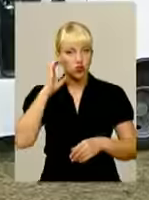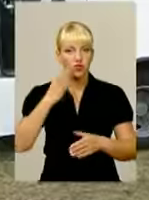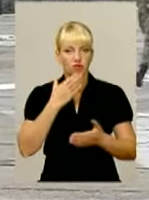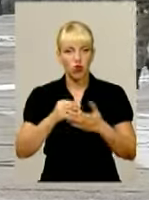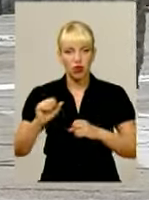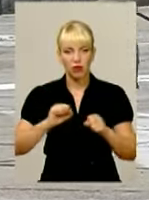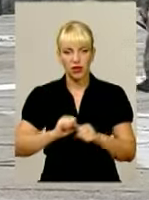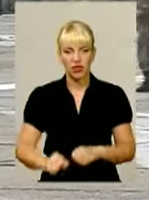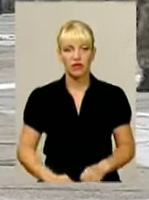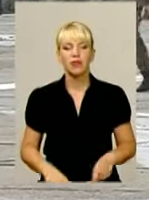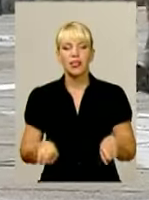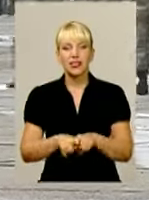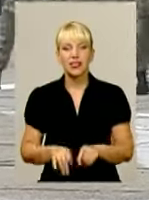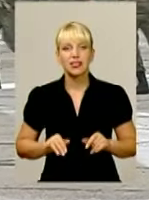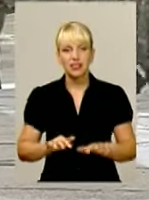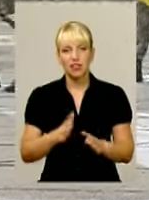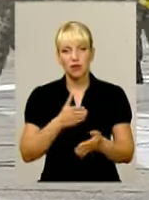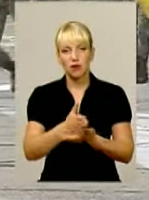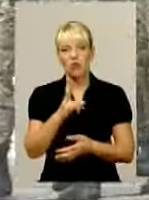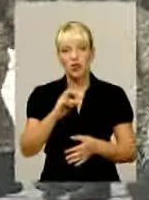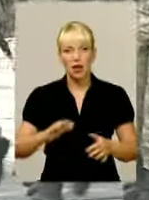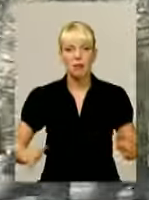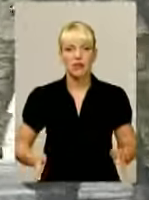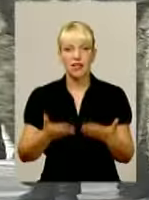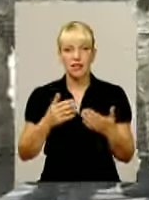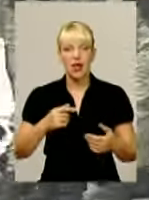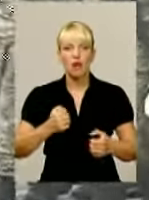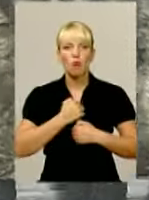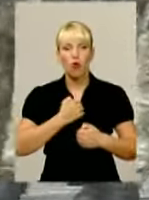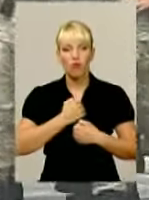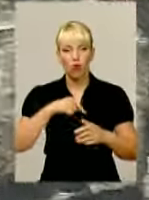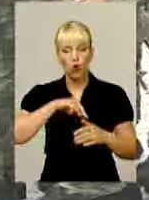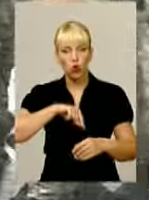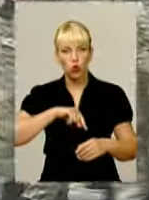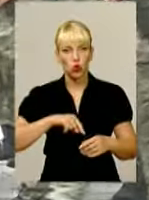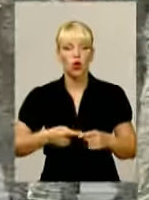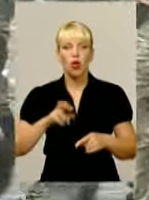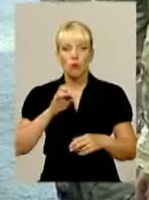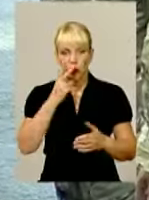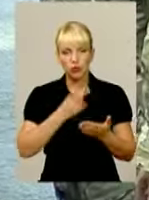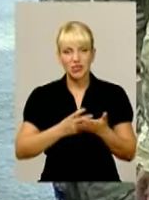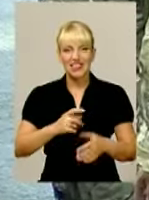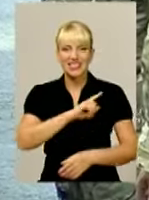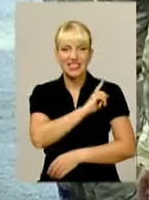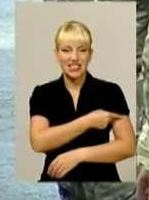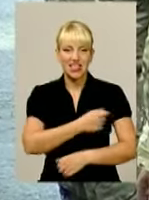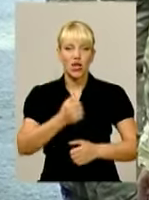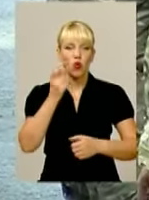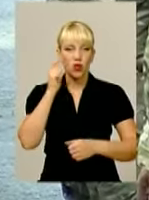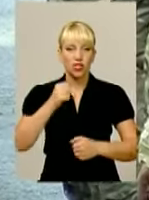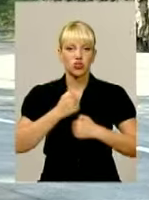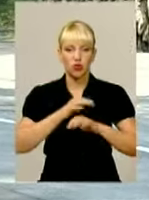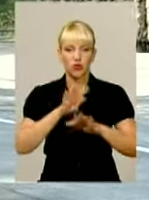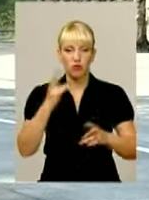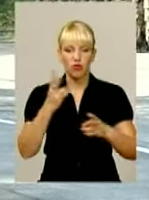командира. Такі заходи спрямовані на підняття бойового духу, впевнені військові. Адже демонстрація сили українського війська повинна ще раз